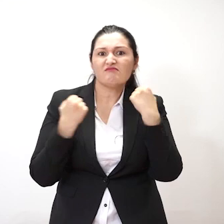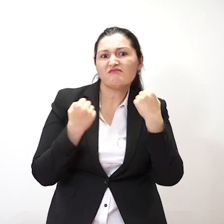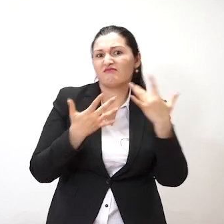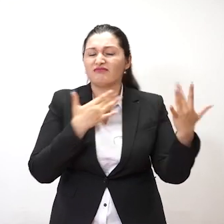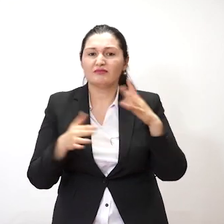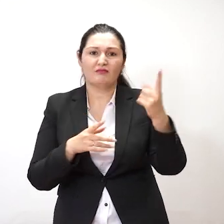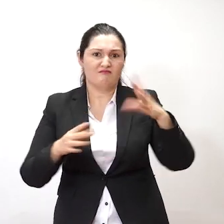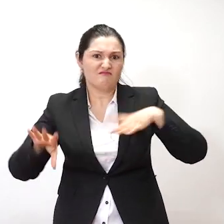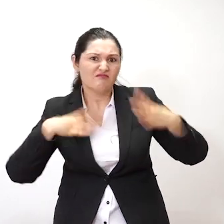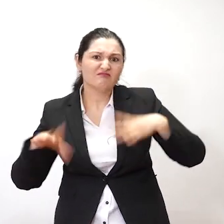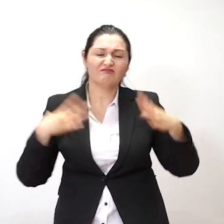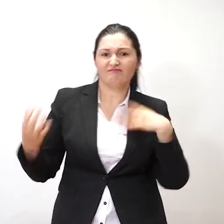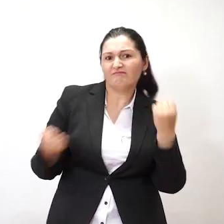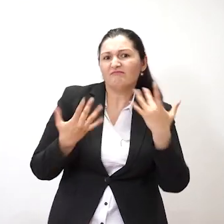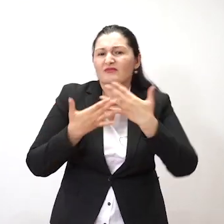یکیه ممرمجنگی در